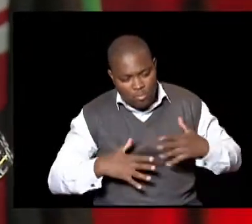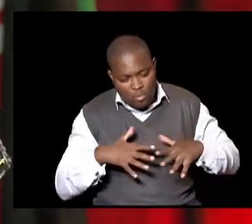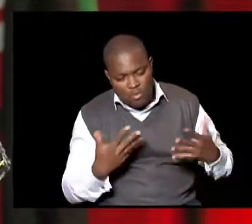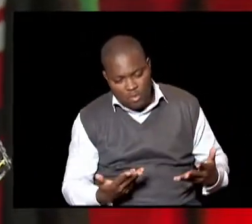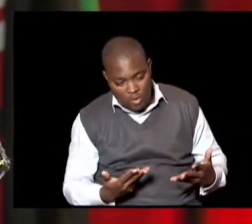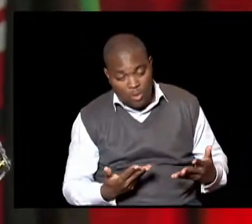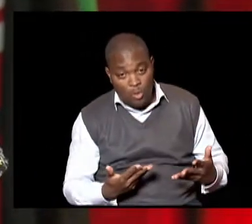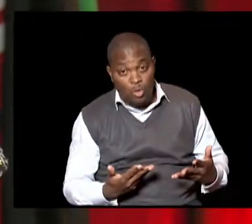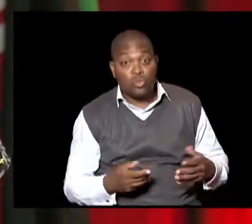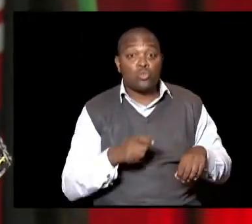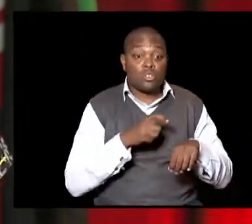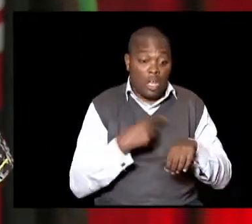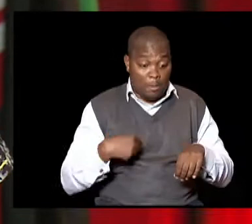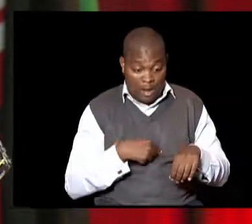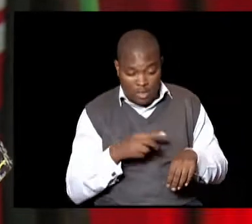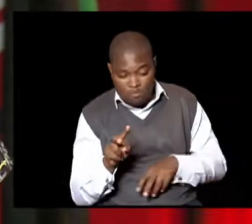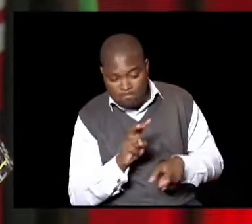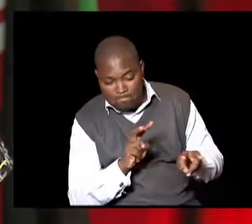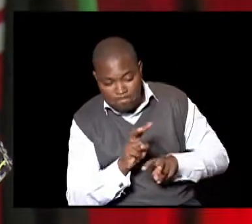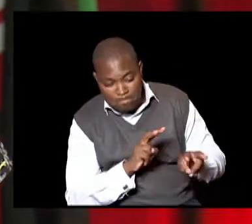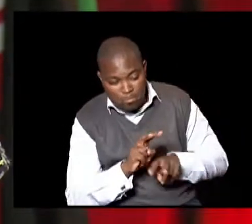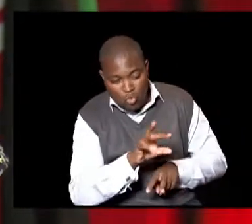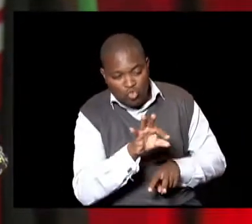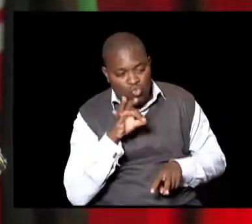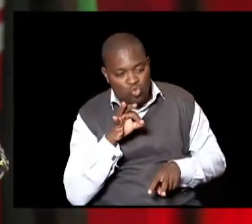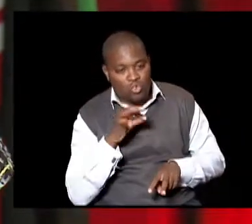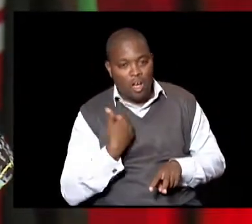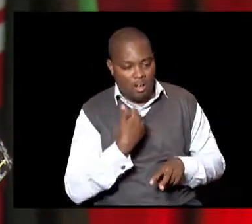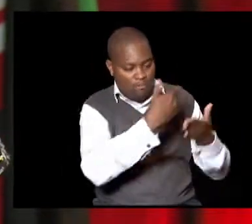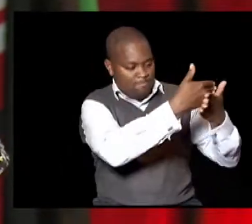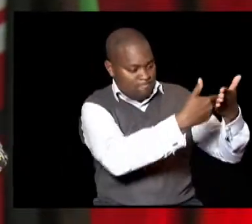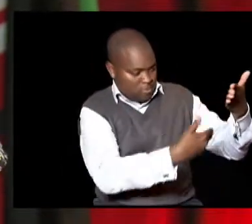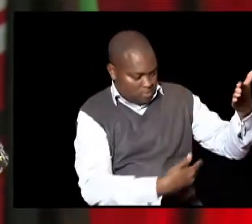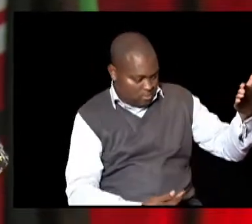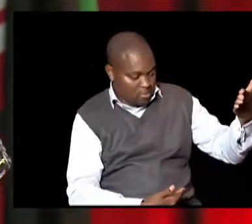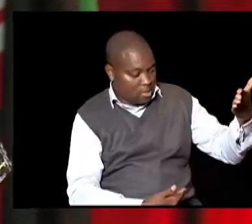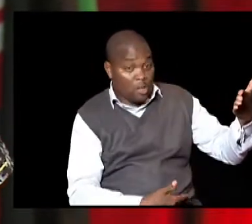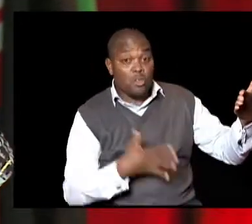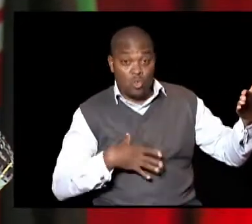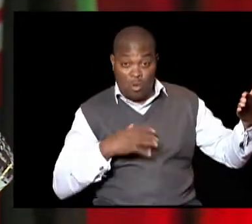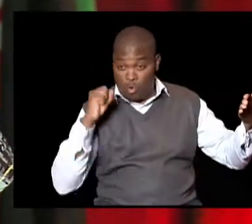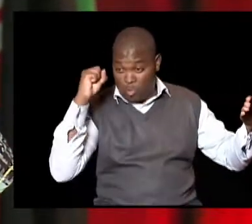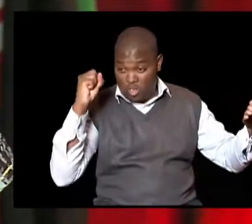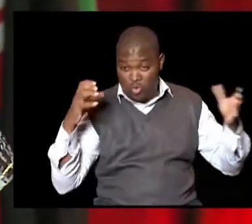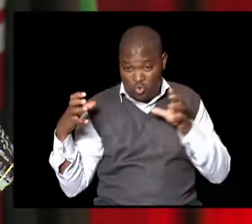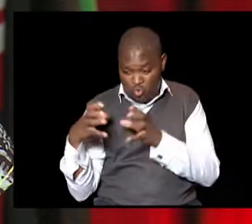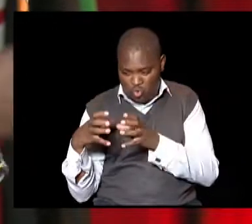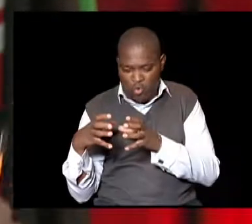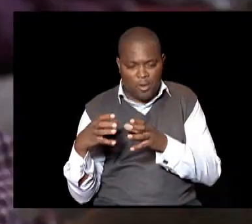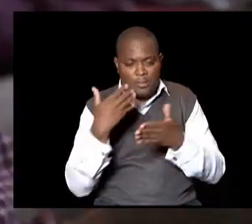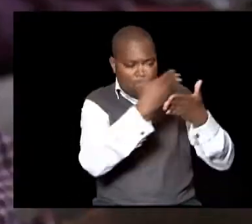political parties Waonde iyo list Kukua na mtu wabaya Na swali ya naona U mtu hawezi kuwaminiwa na kura Kwa sababu Anaonekana